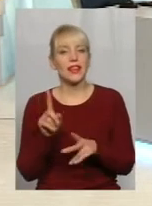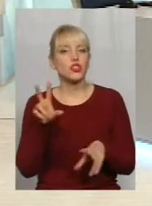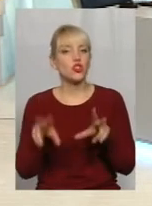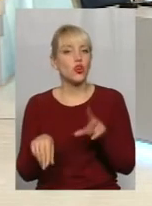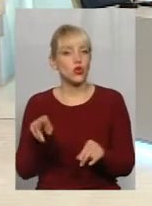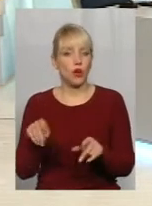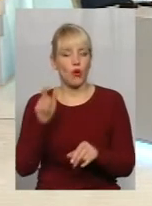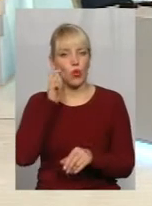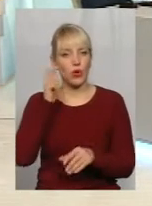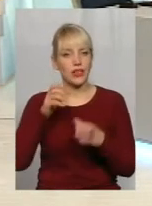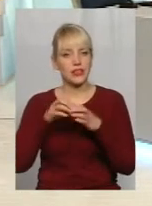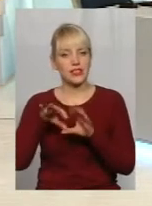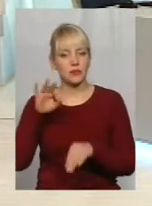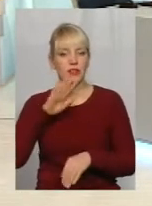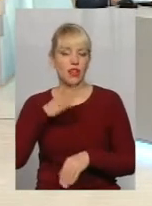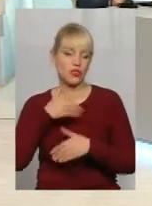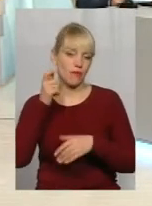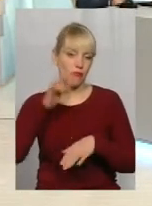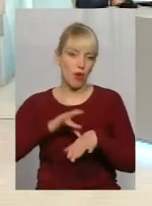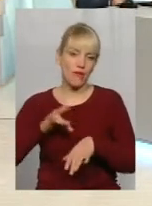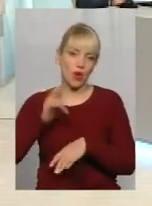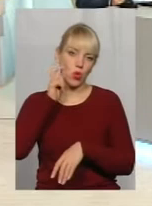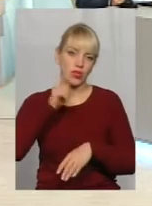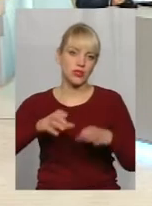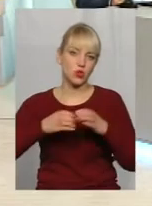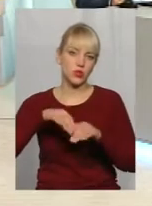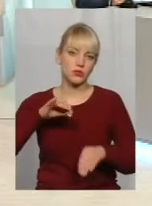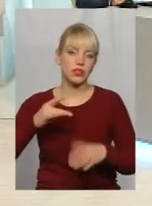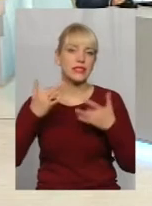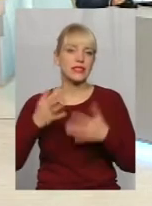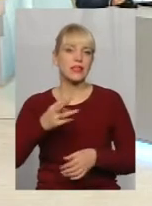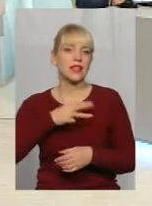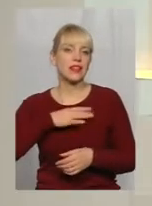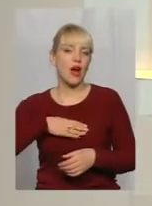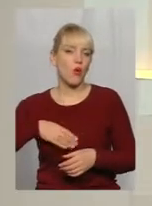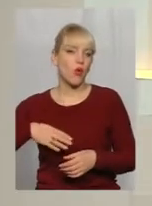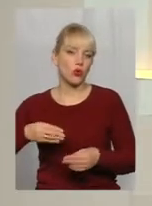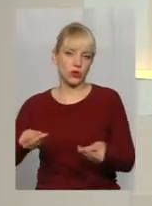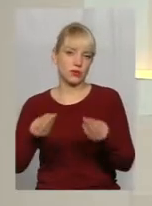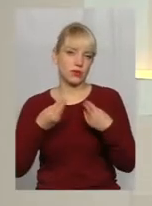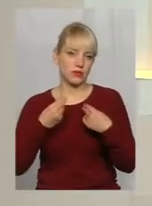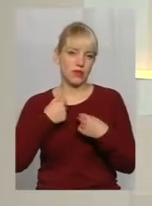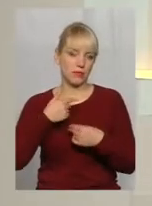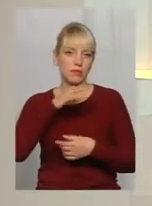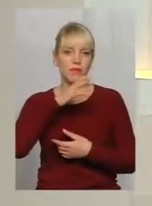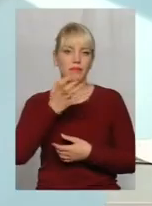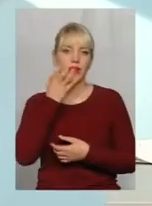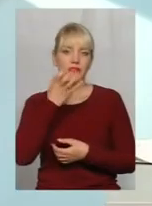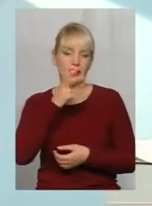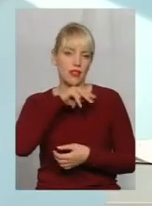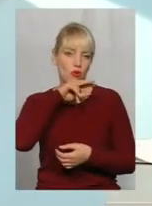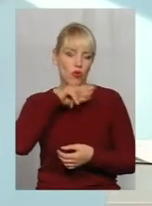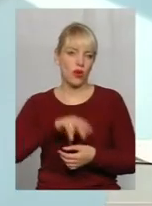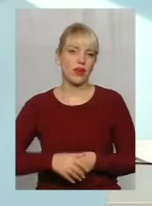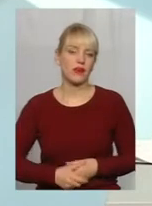українські збірні і нам, болівальникам української збірної, скільки нагород привеземо з Південної Кореї? На вашу